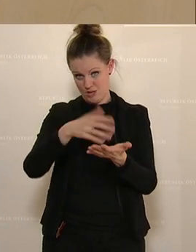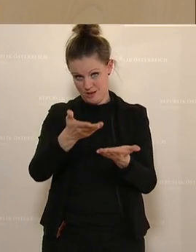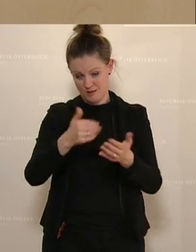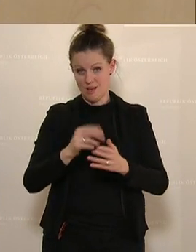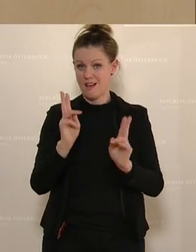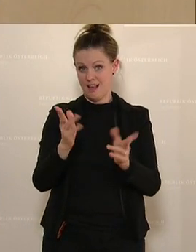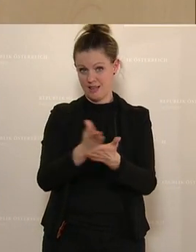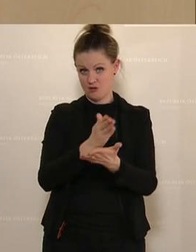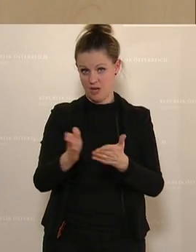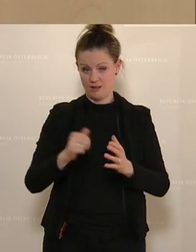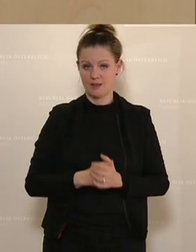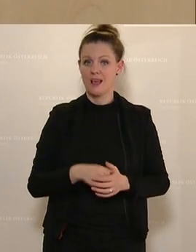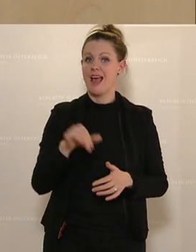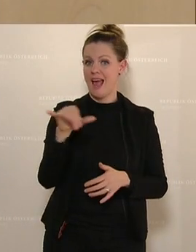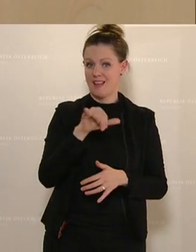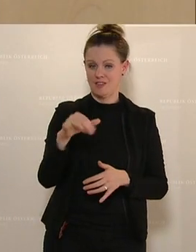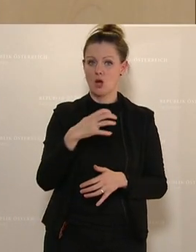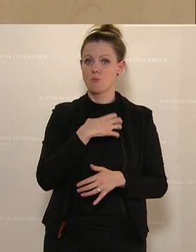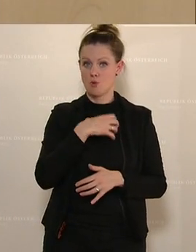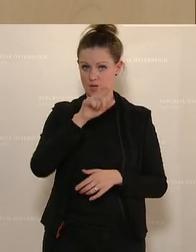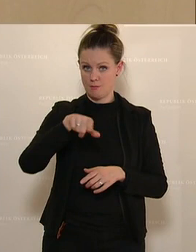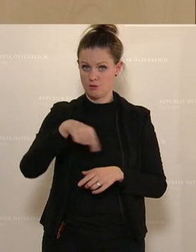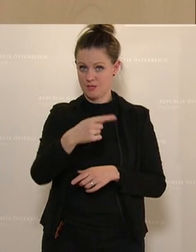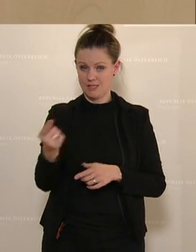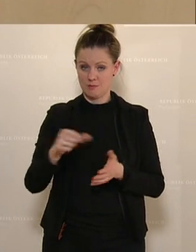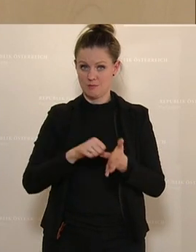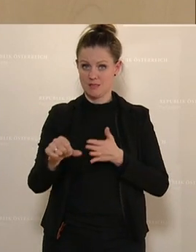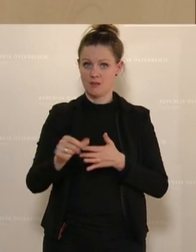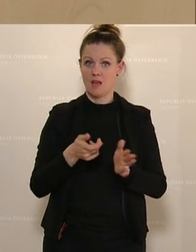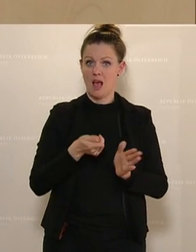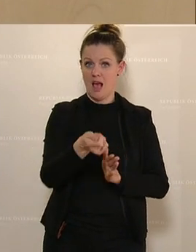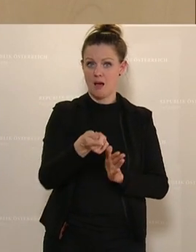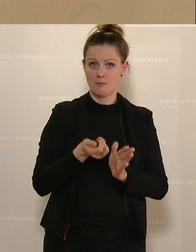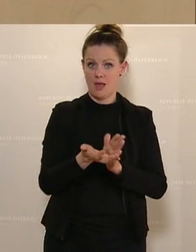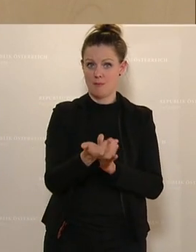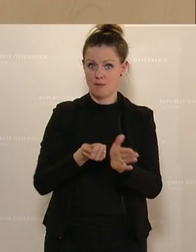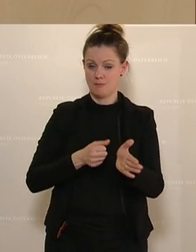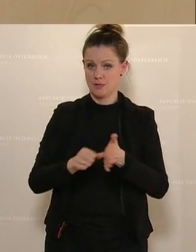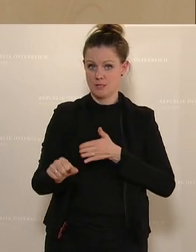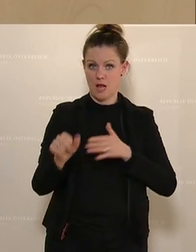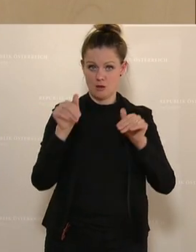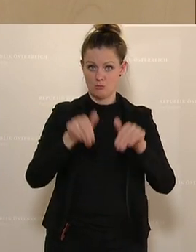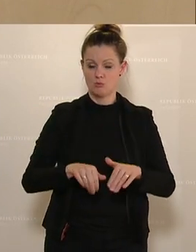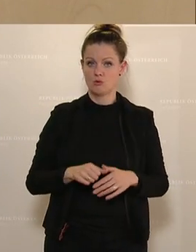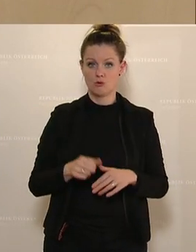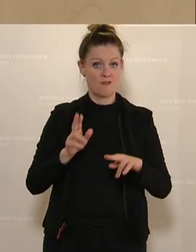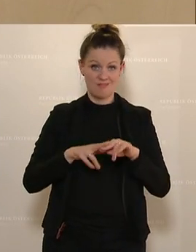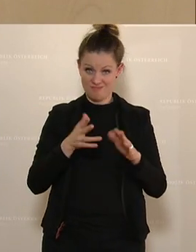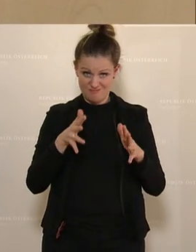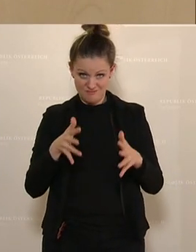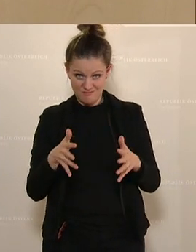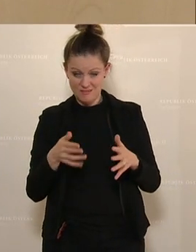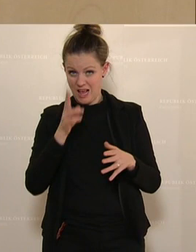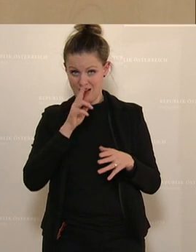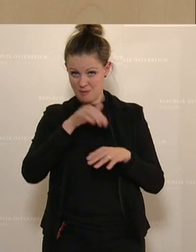Entweder es zahlen die Bürgerinnen und Bürger für jede einzelne Abhebung und wenn du das nicht willst,